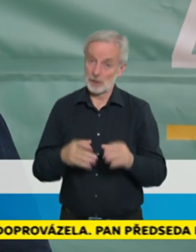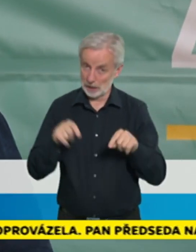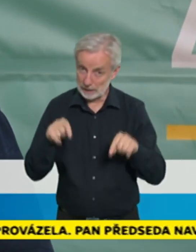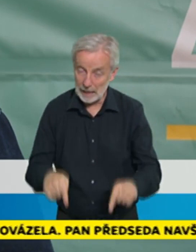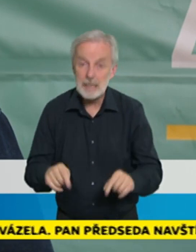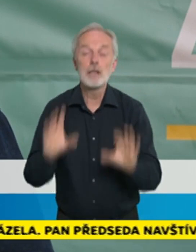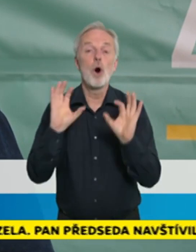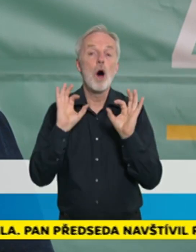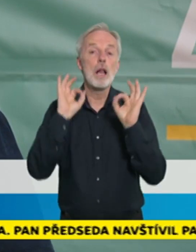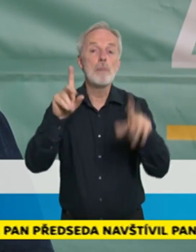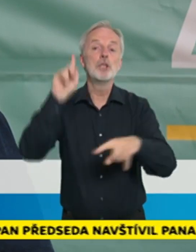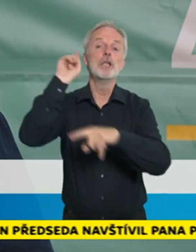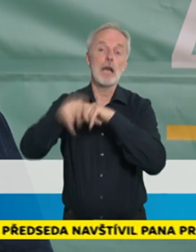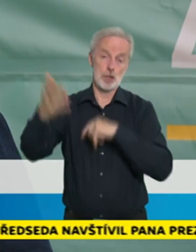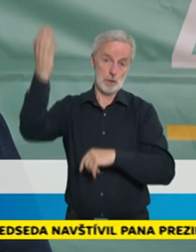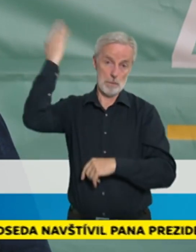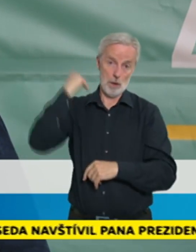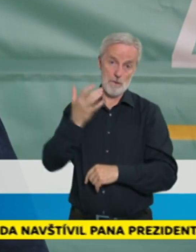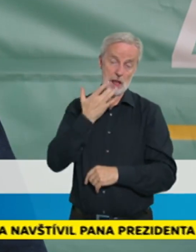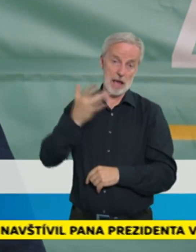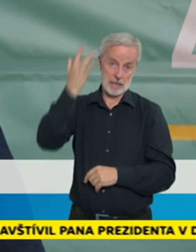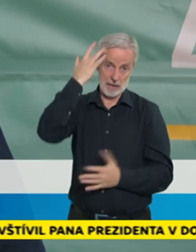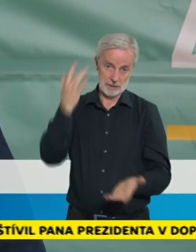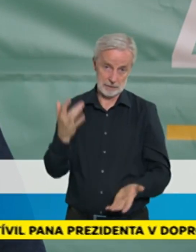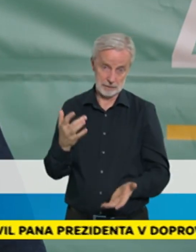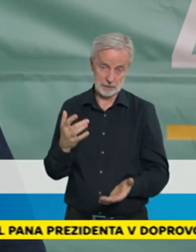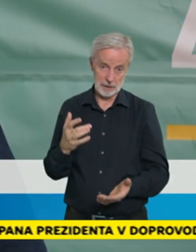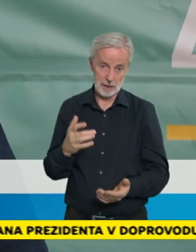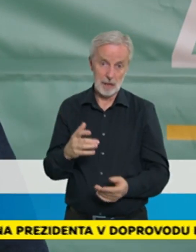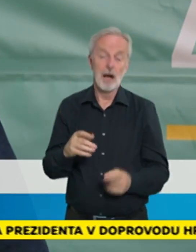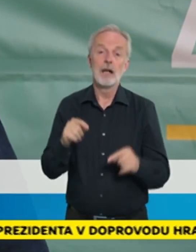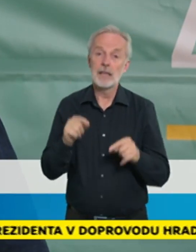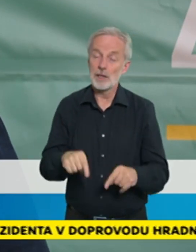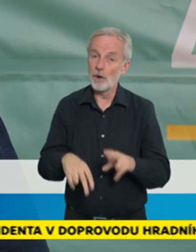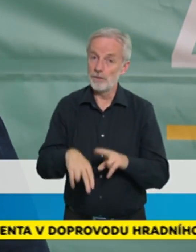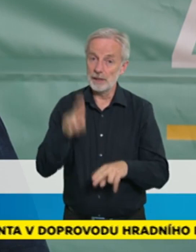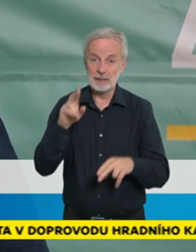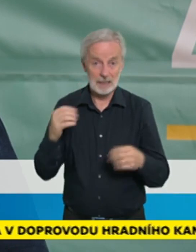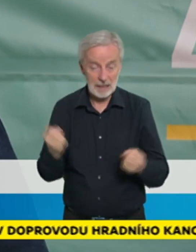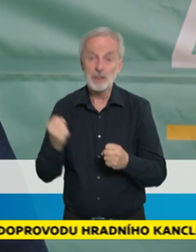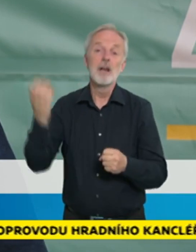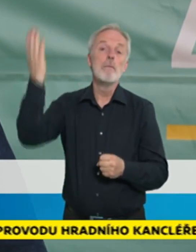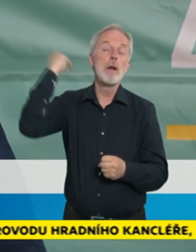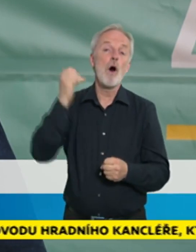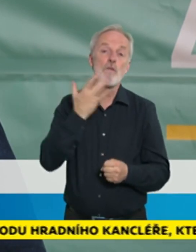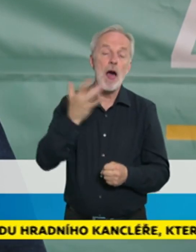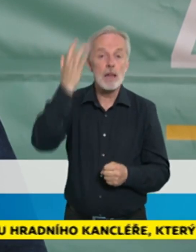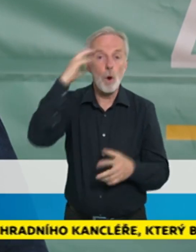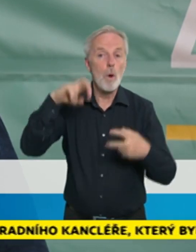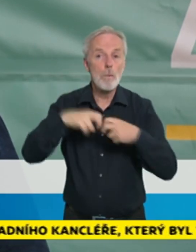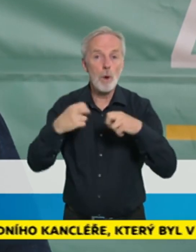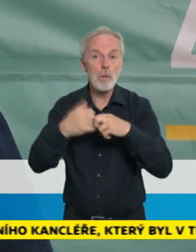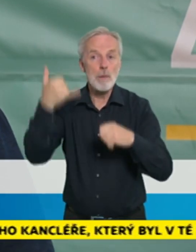období, kde jsme byli na trochu nižších číslech, vzhledem k tomu, že lidé byly na dovolených a nemohli jsme se